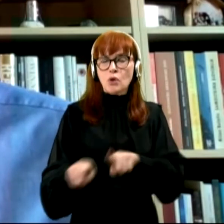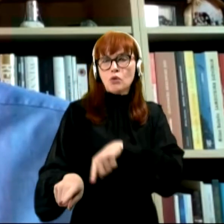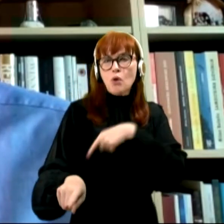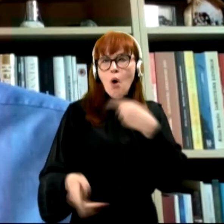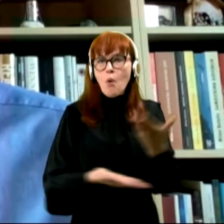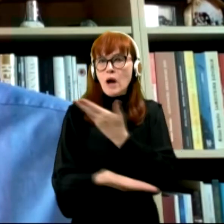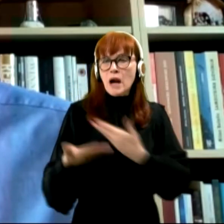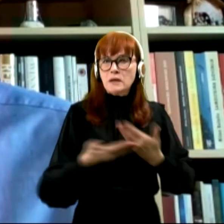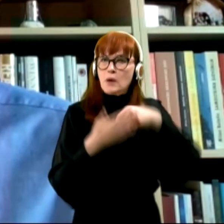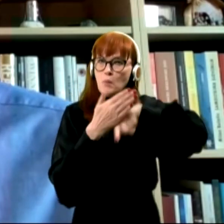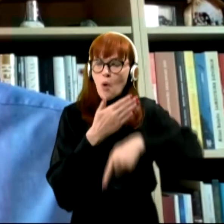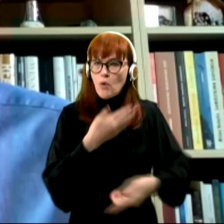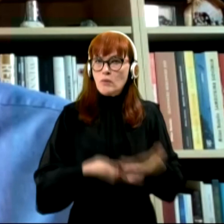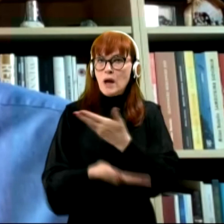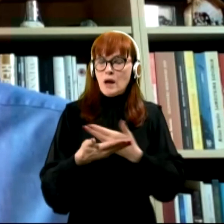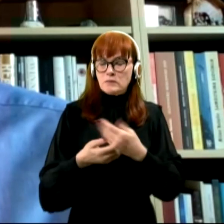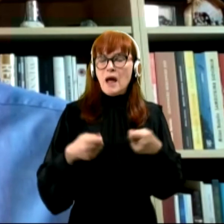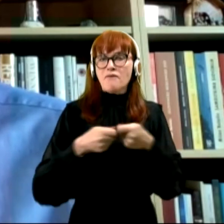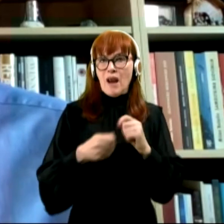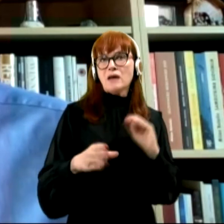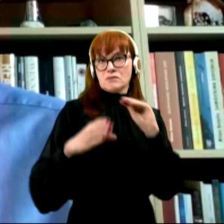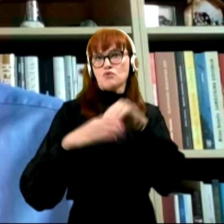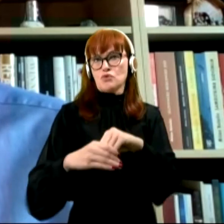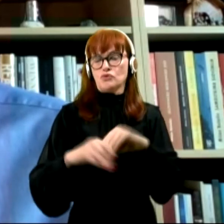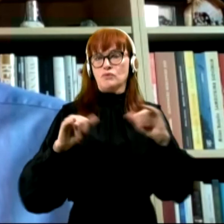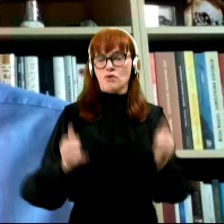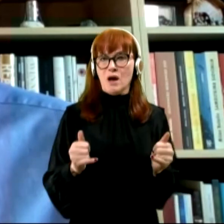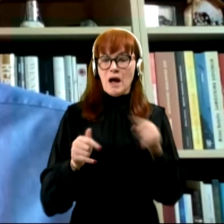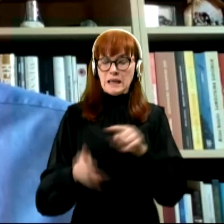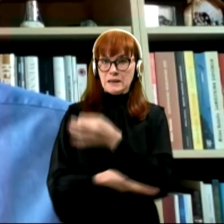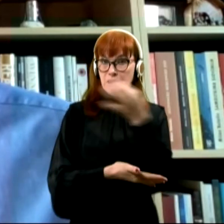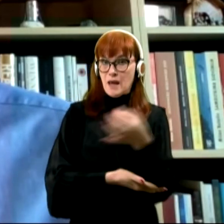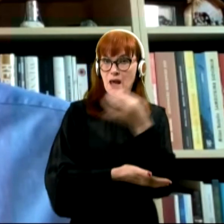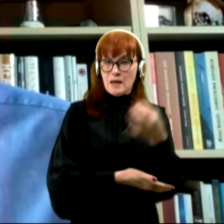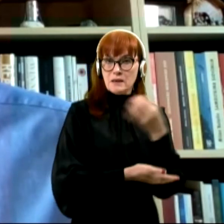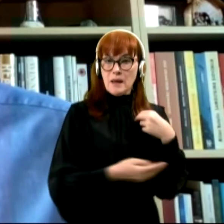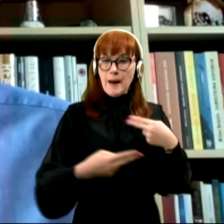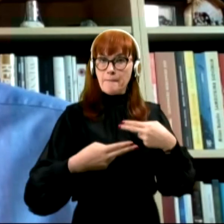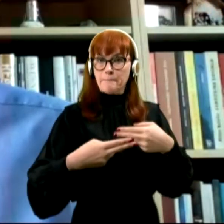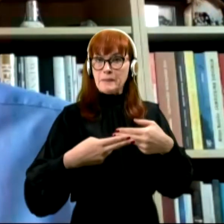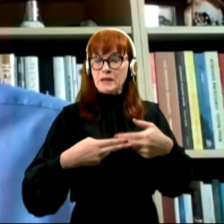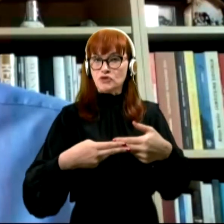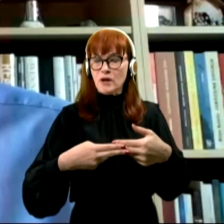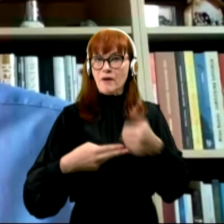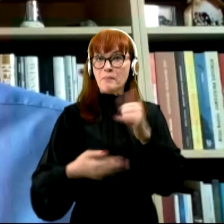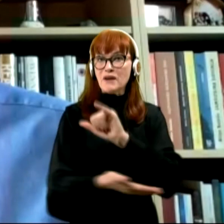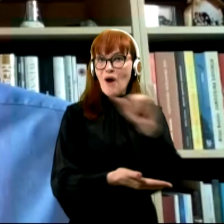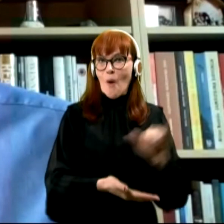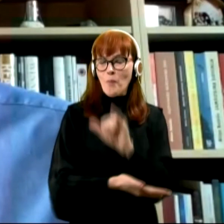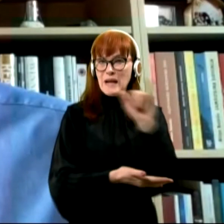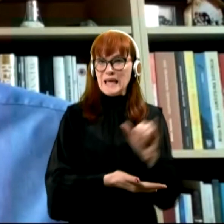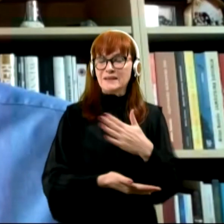razpravi, da se te vladi priključimo. Zdaj, v teh dneh, ko smo se približevali prvi obletnici